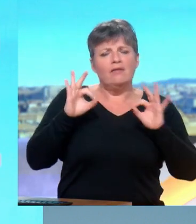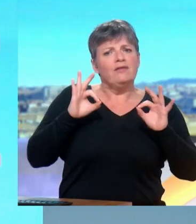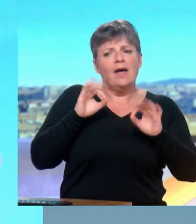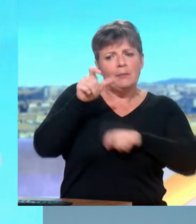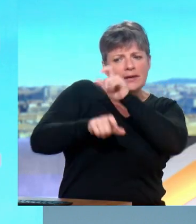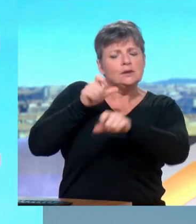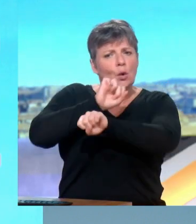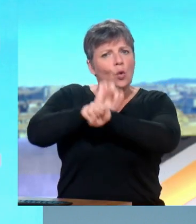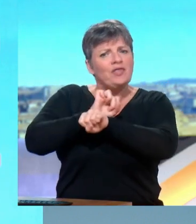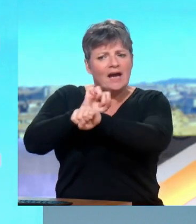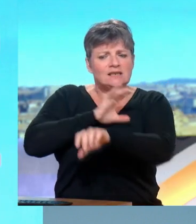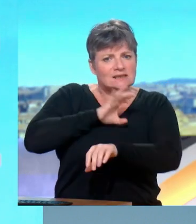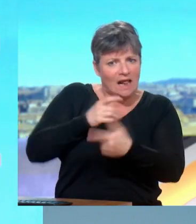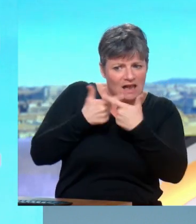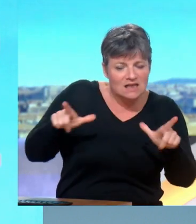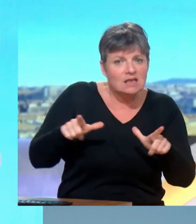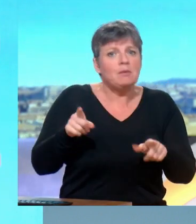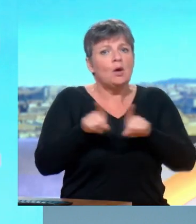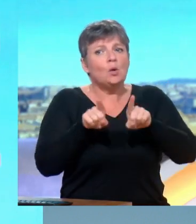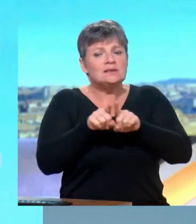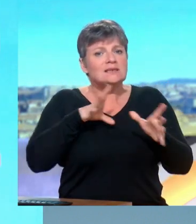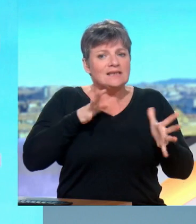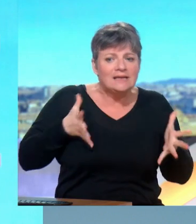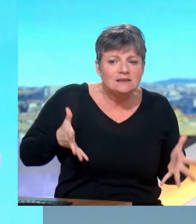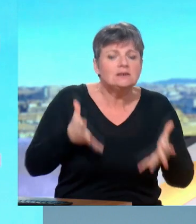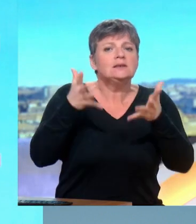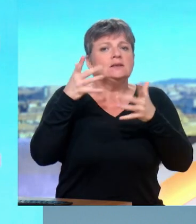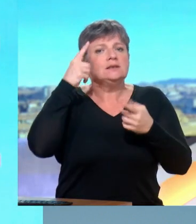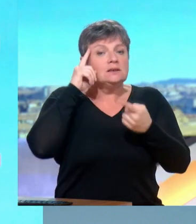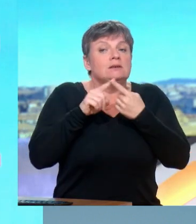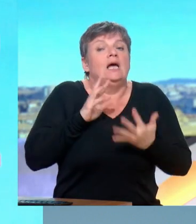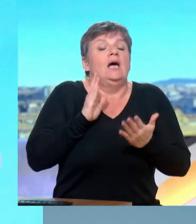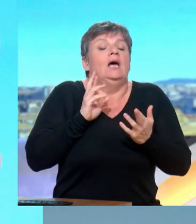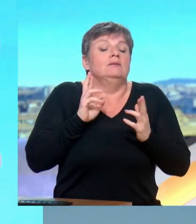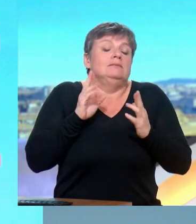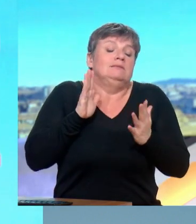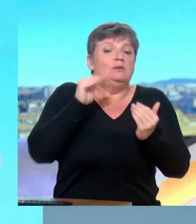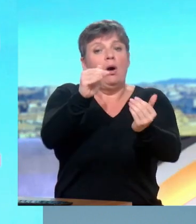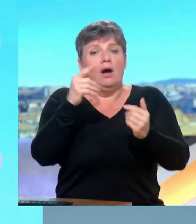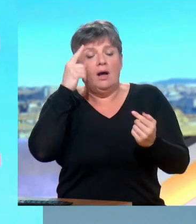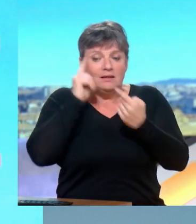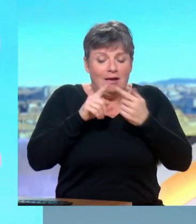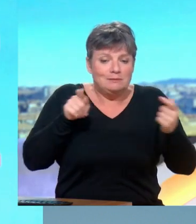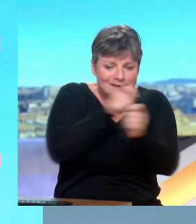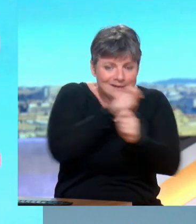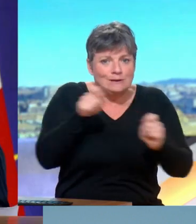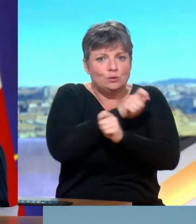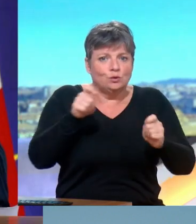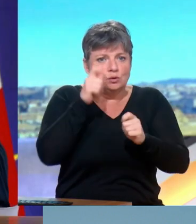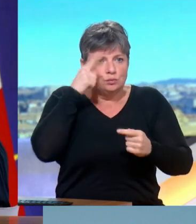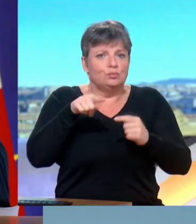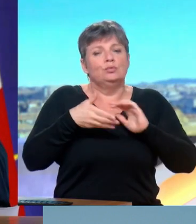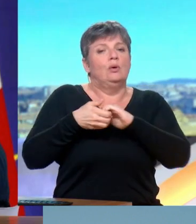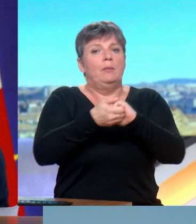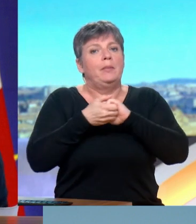d'autre part pour une tentative de relance, l'espoir d'une relance de négociation. Vous savez,